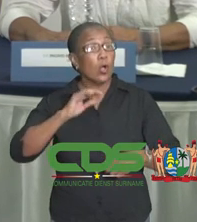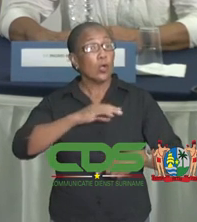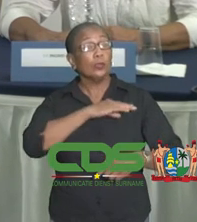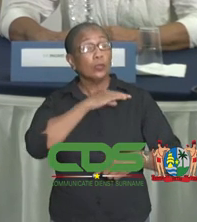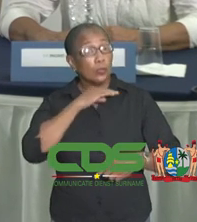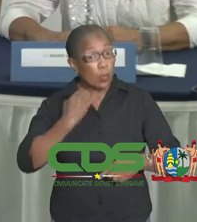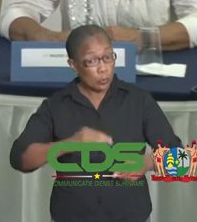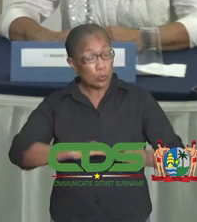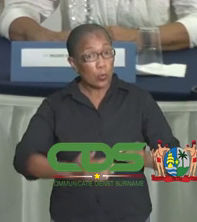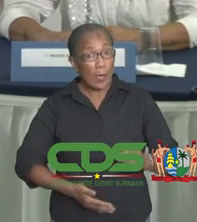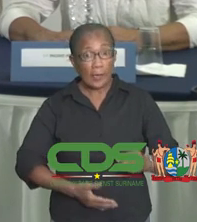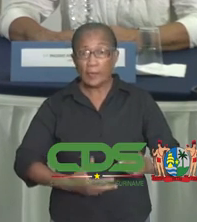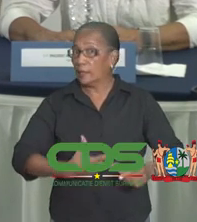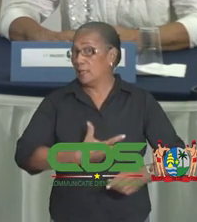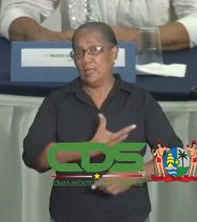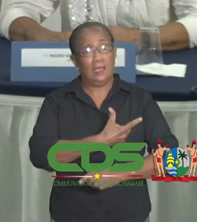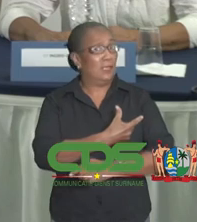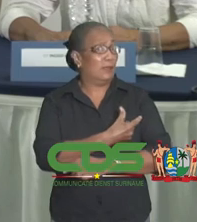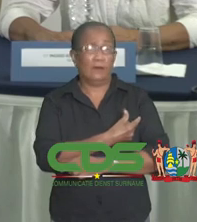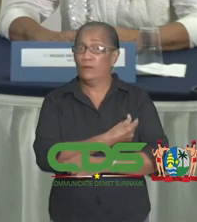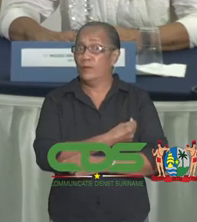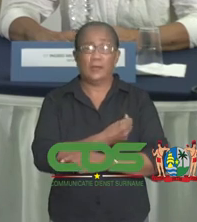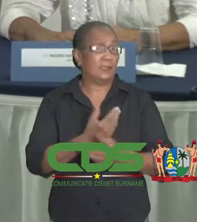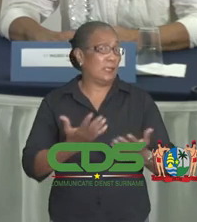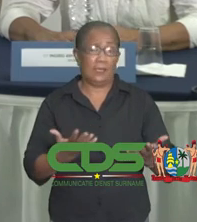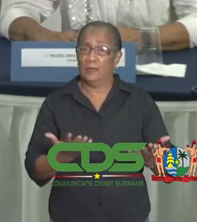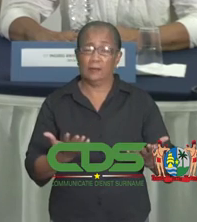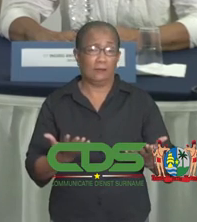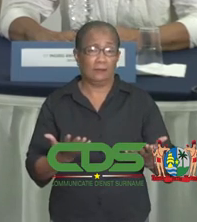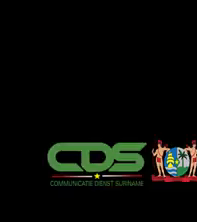informatie die heel erg relevant is in deze situatie. Zodat ze zich kunnen Zodat Zodat kunnen